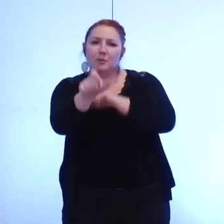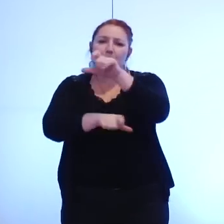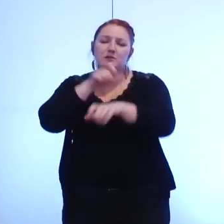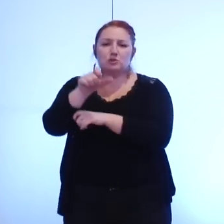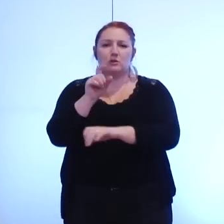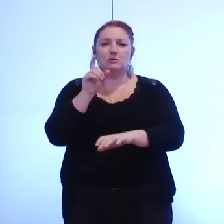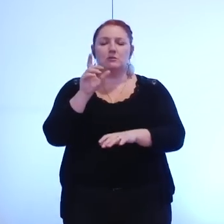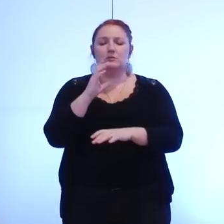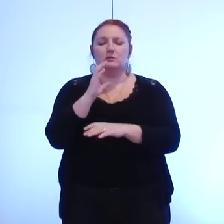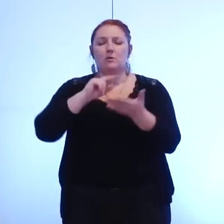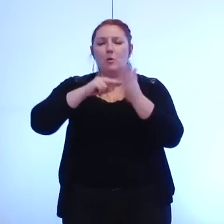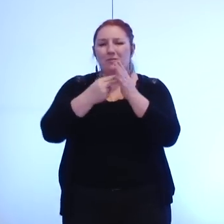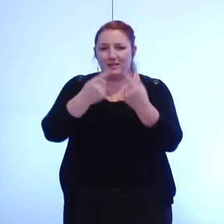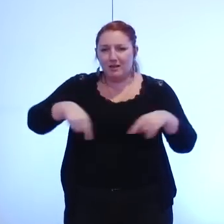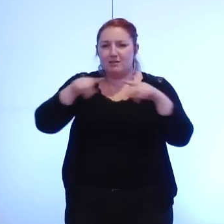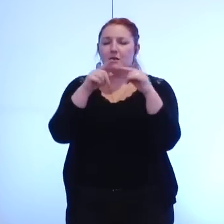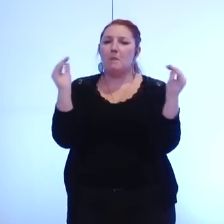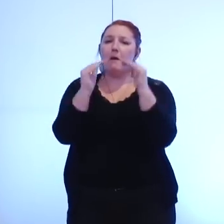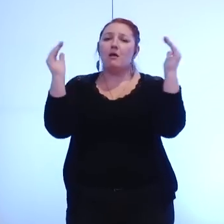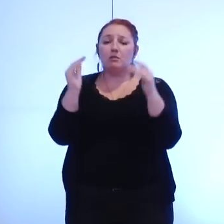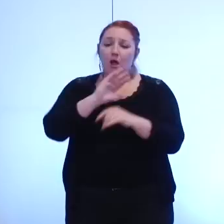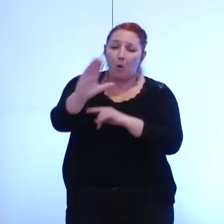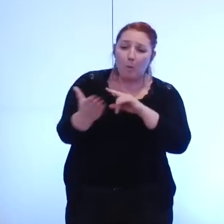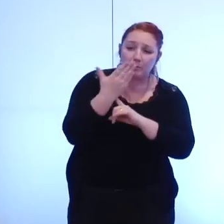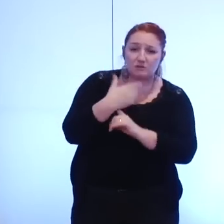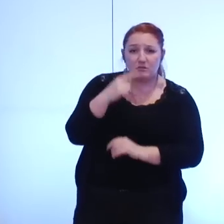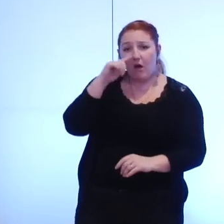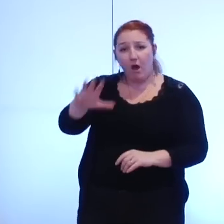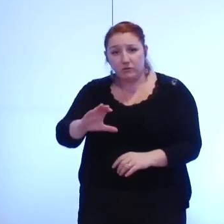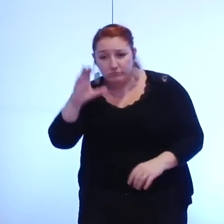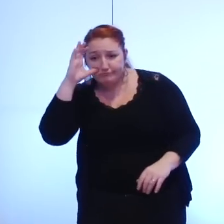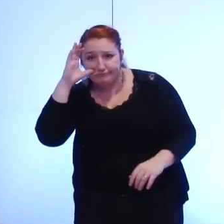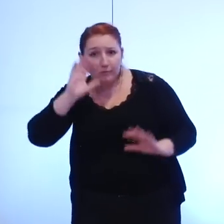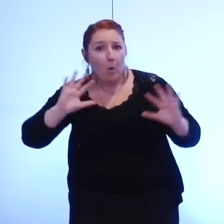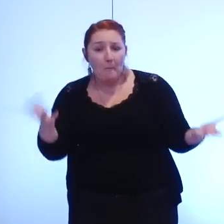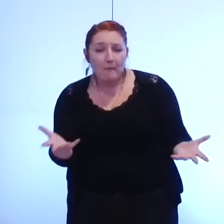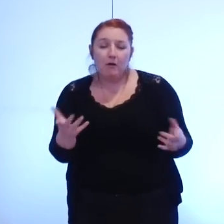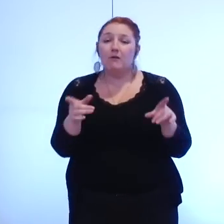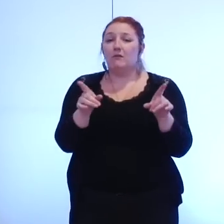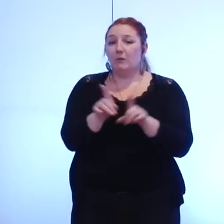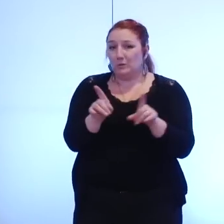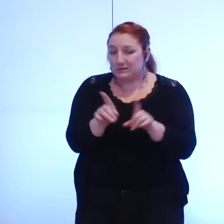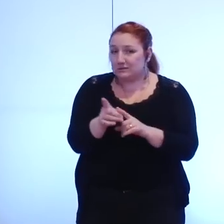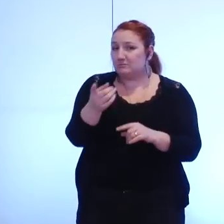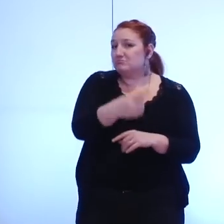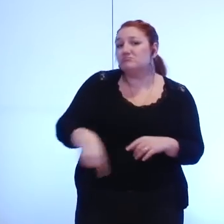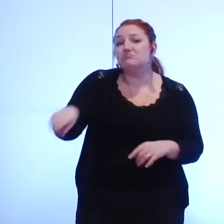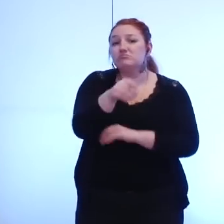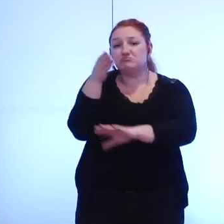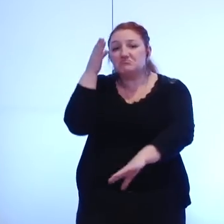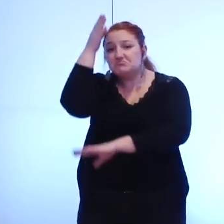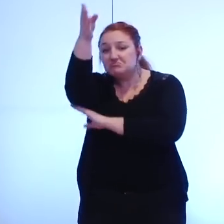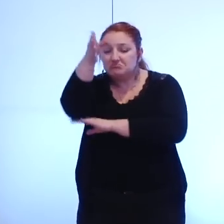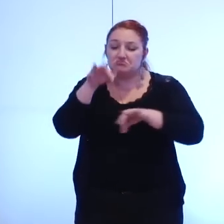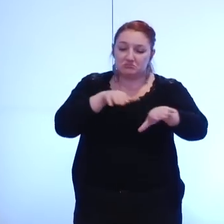du comité technique paritaire enfin comment comptez-vous vous y prendre tant sur le plan